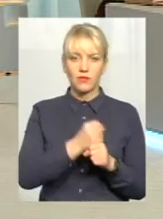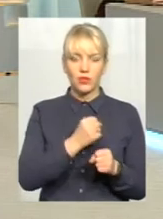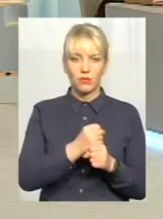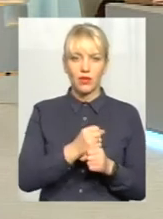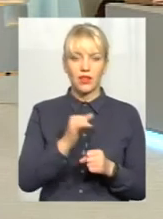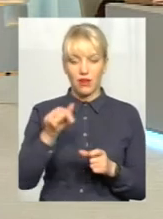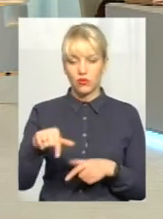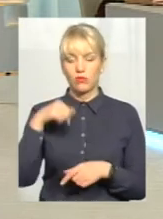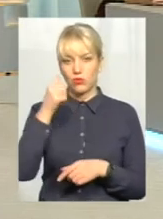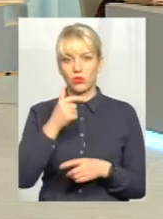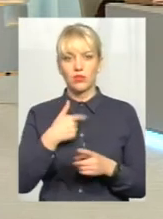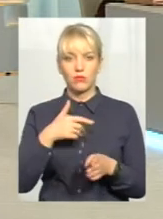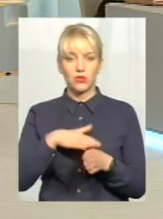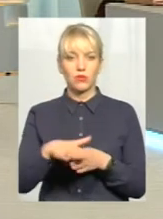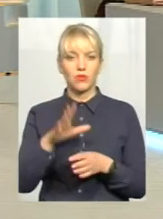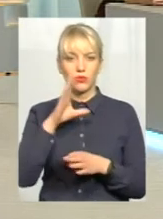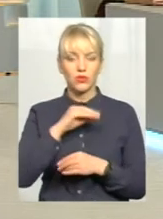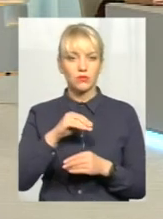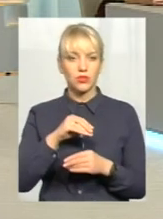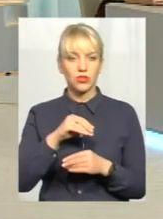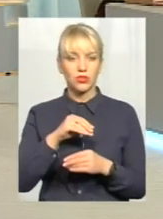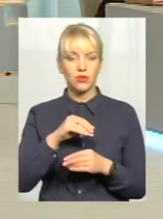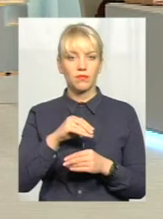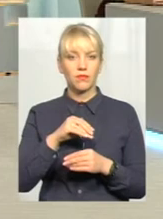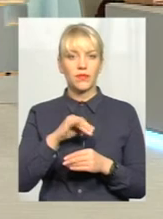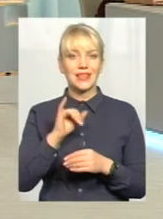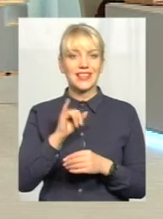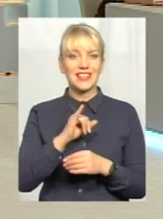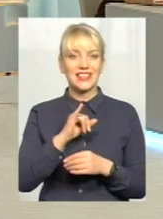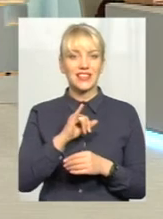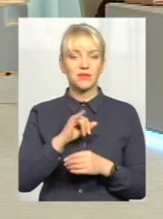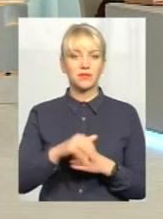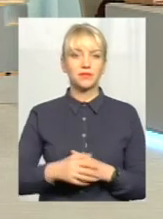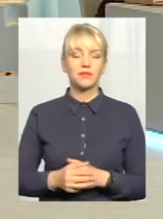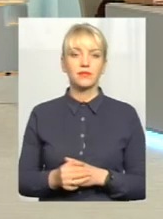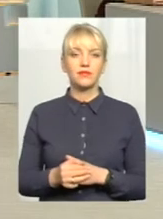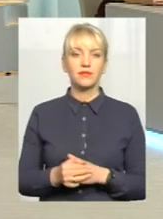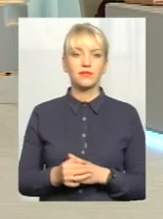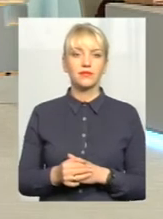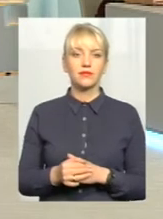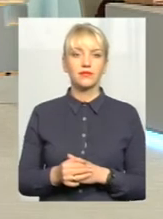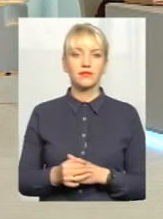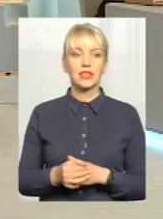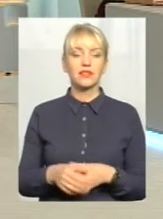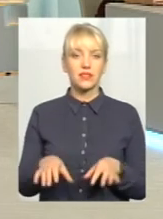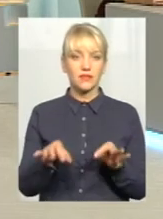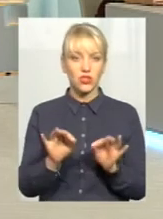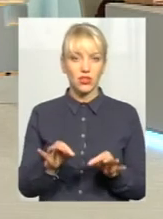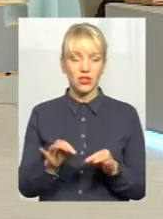а цього року ми це зробили успішно. І, звичайно,